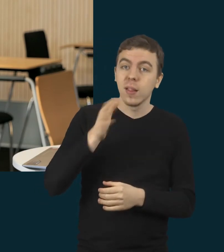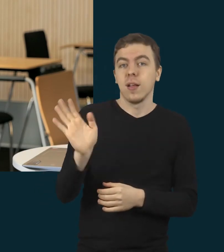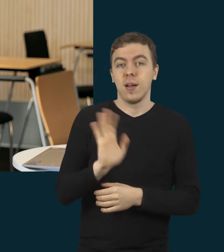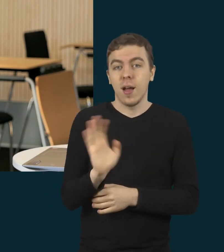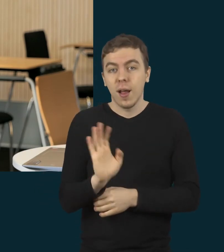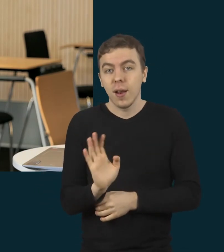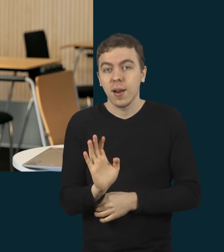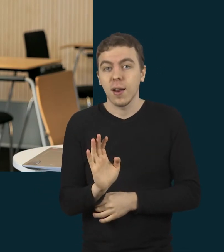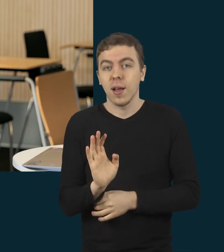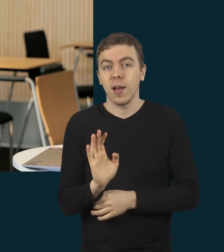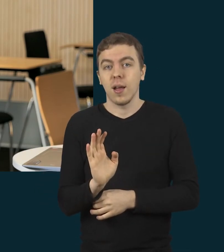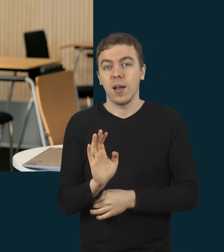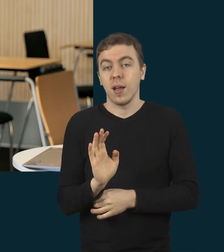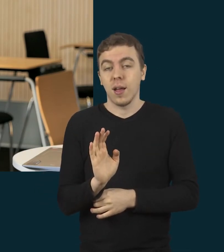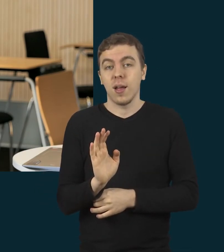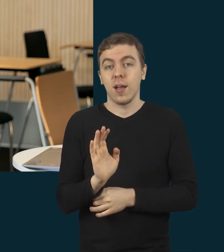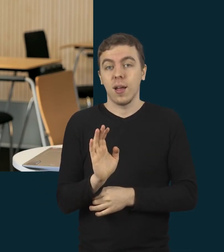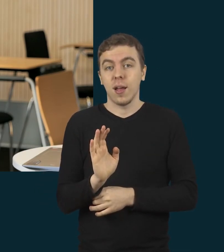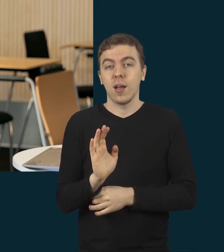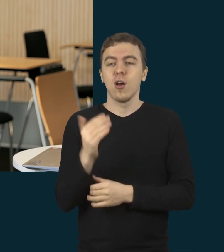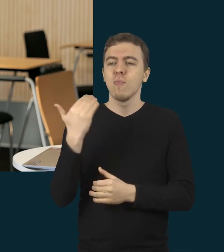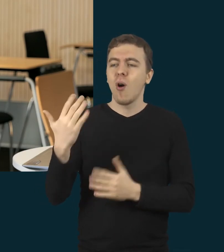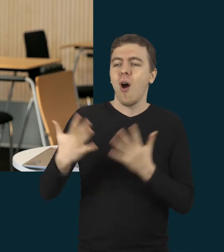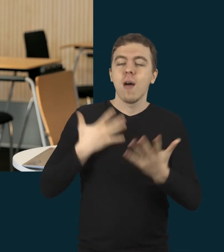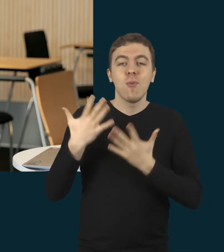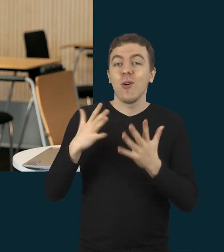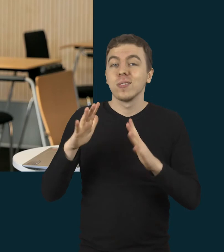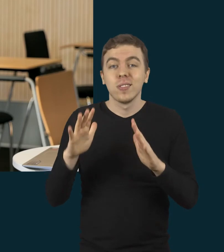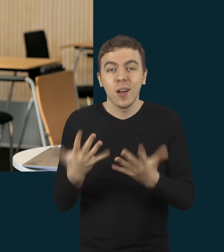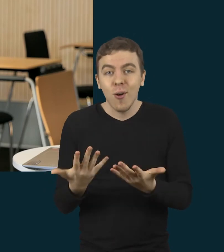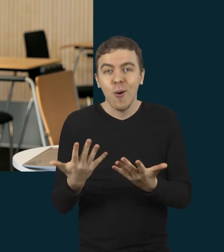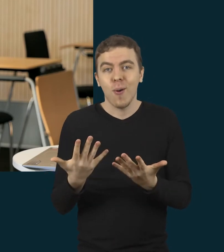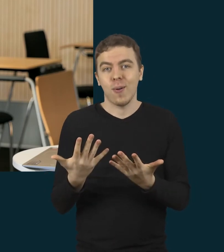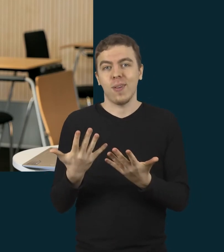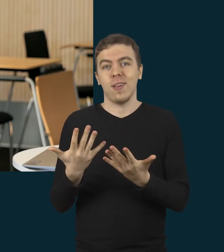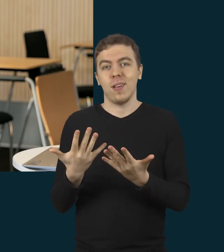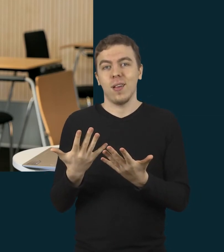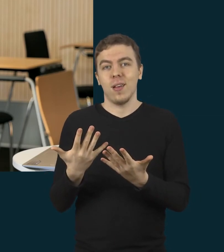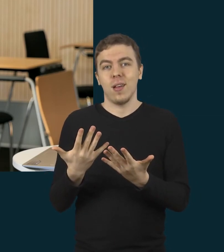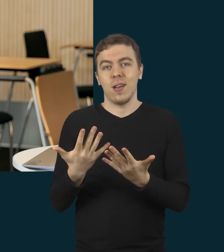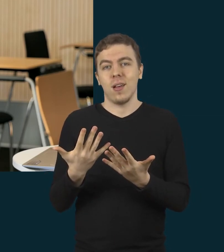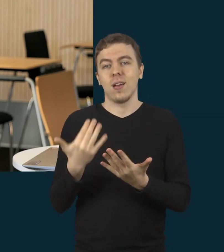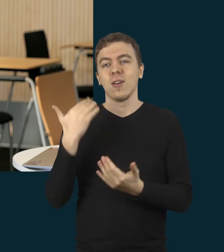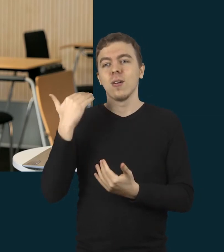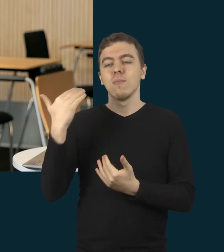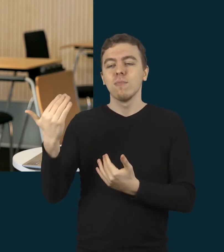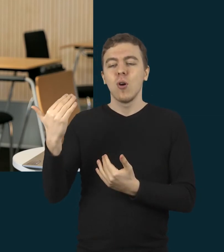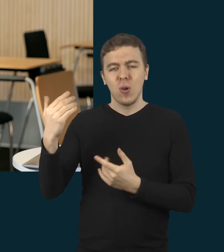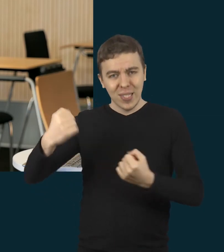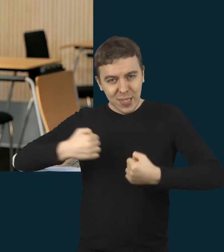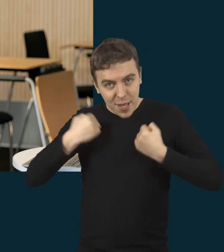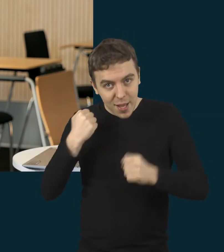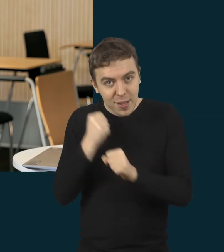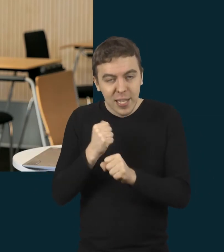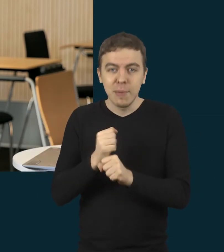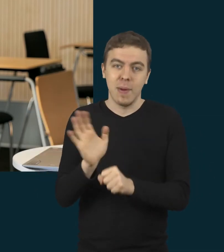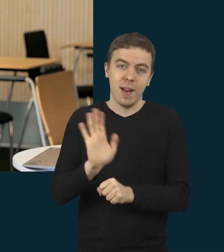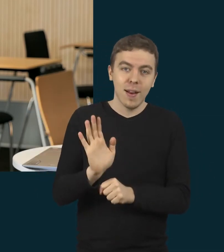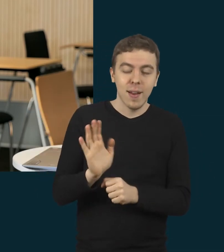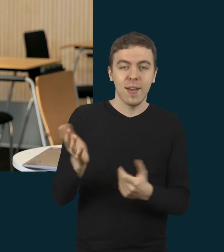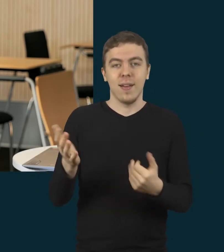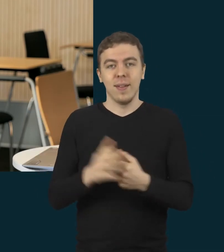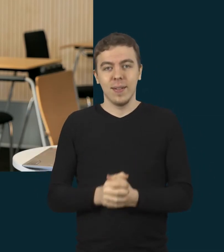jisai, kokia jo emocija, koks jo indėlis į tą darbą. Tai